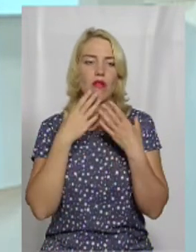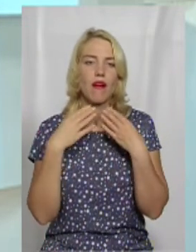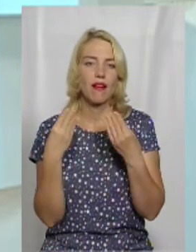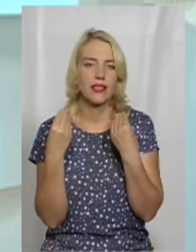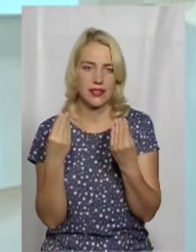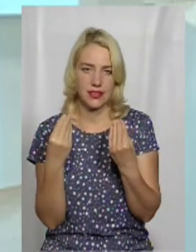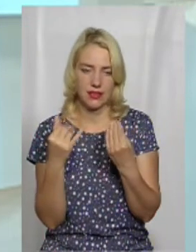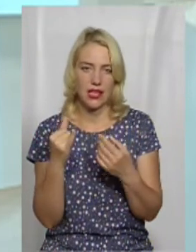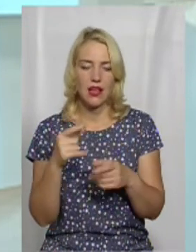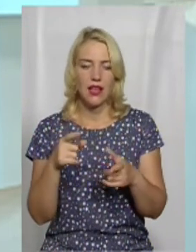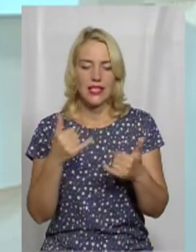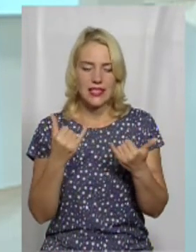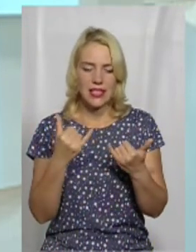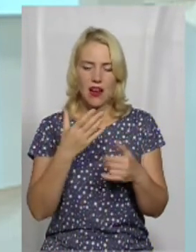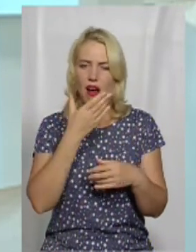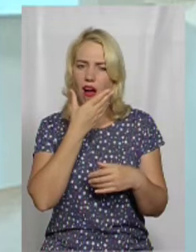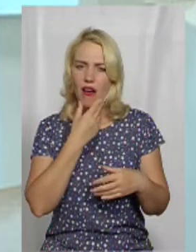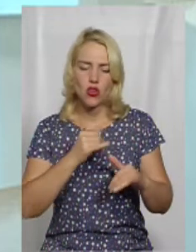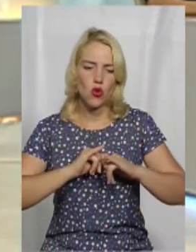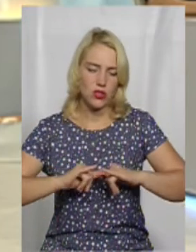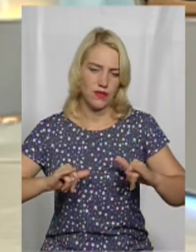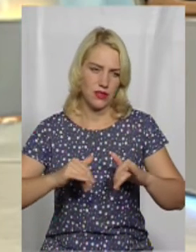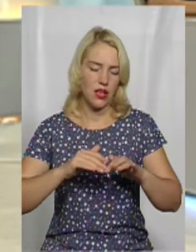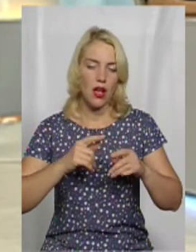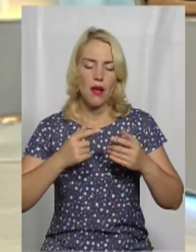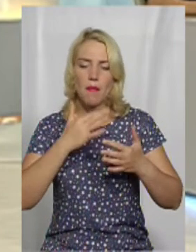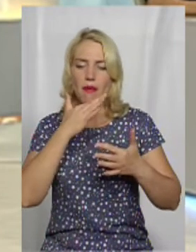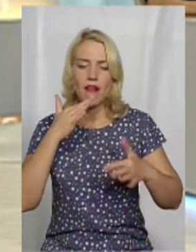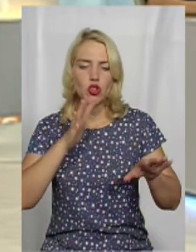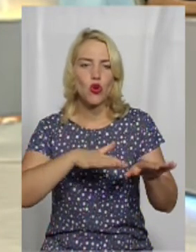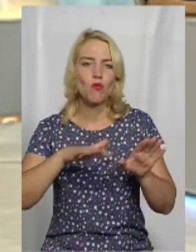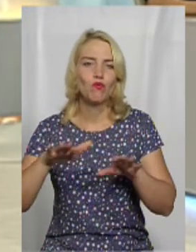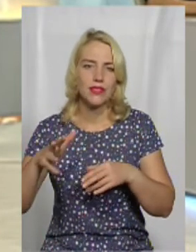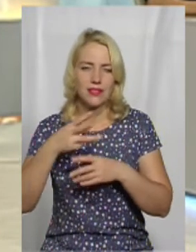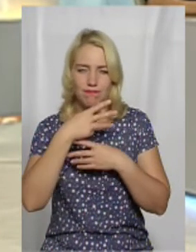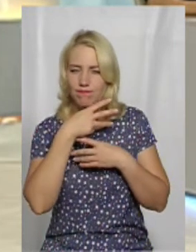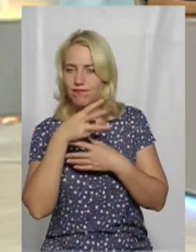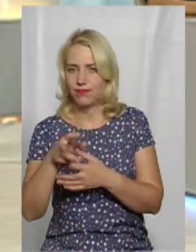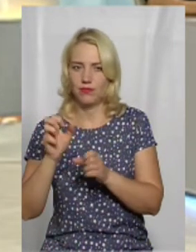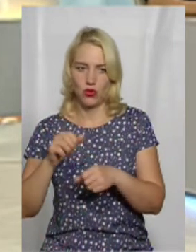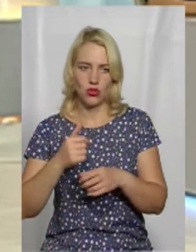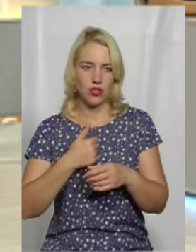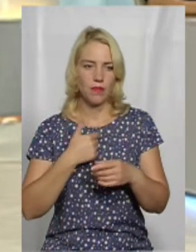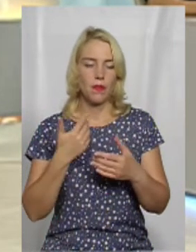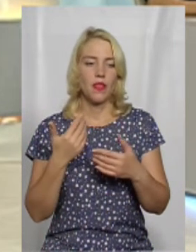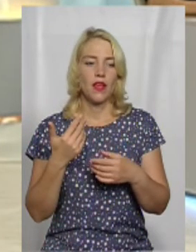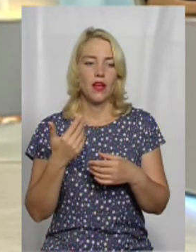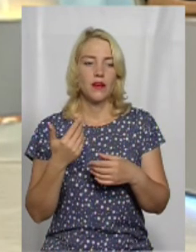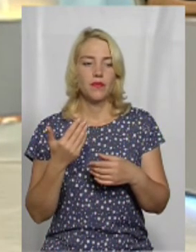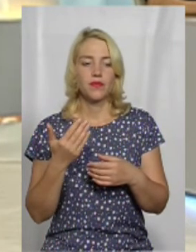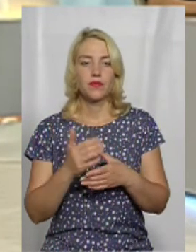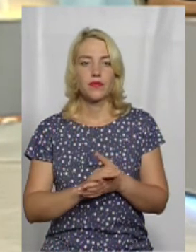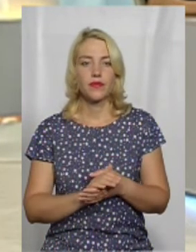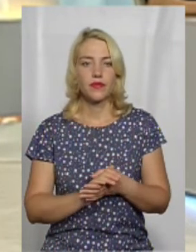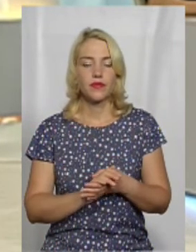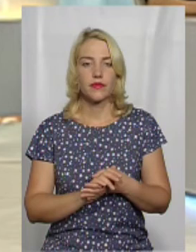дуже сильно розвивається. Купа локацій, які можна прекрасно подати в кадрі. Я би геть показав, у мене є певні скейншоти, з готових сцен, але на жаль зараз не піднес